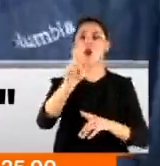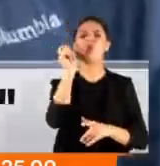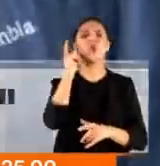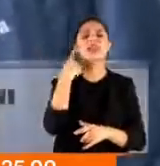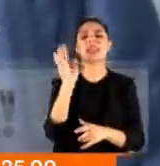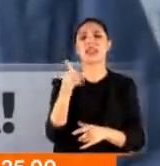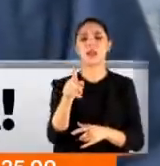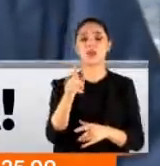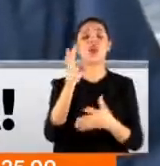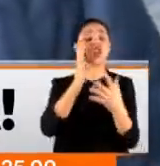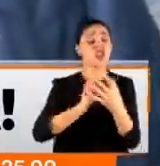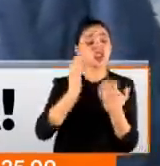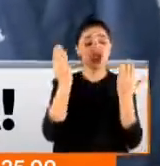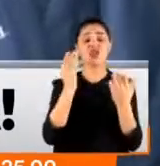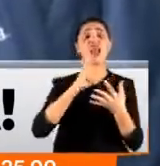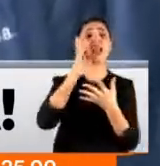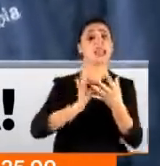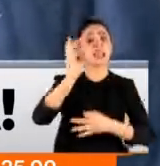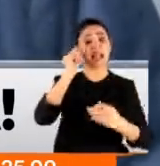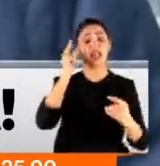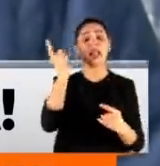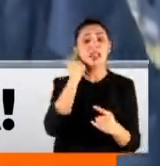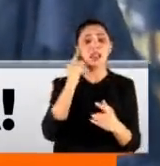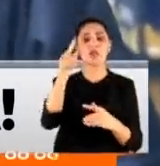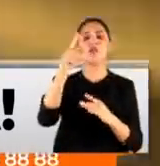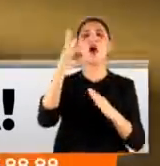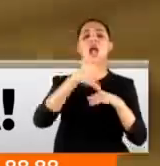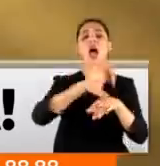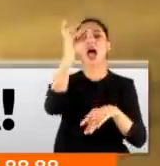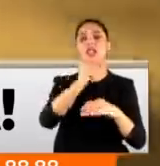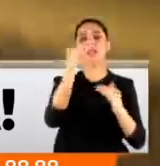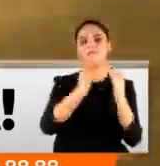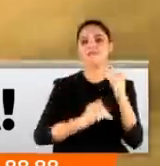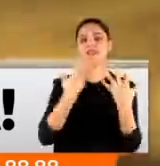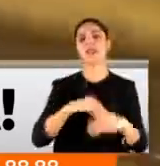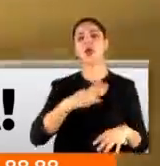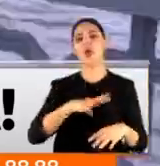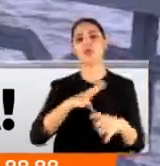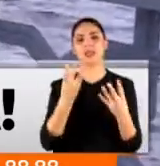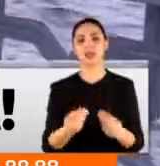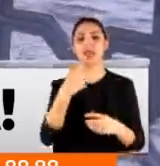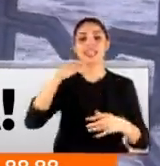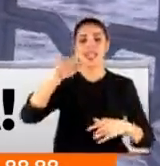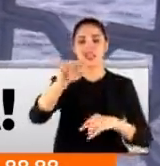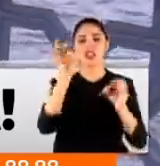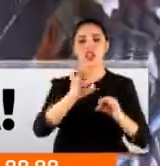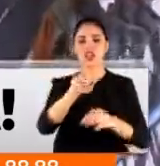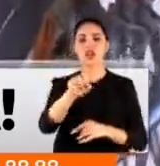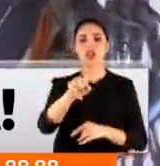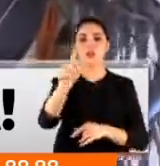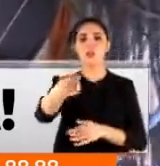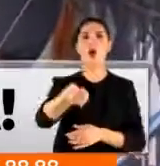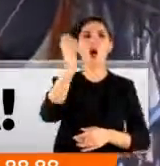İnşallah insanlar uyar ve bu tedbirlerle sayılar düşer. Umudumuz o. Bugünlerde deniz bereketli. Hal böyle olunca